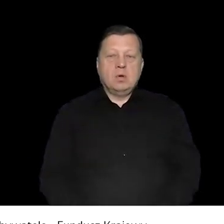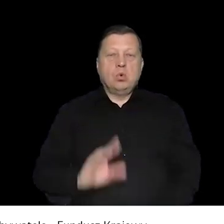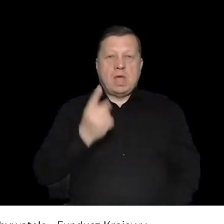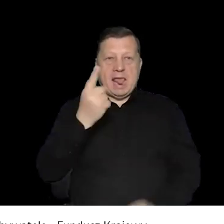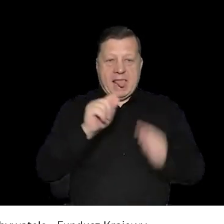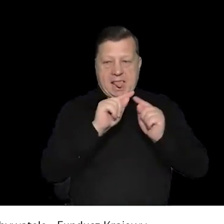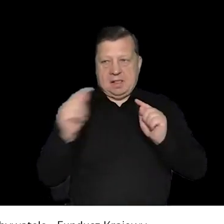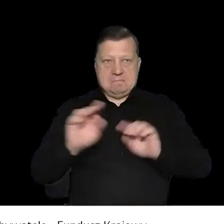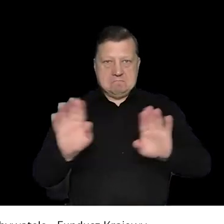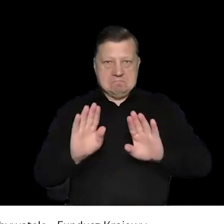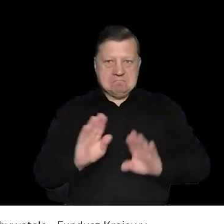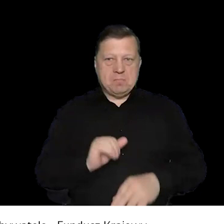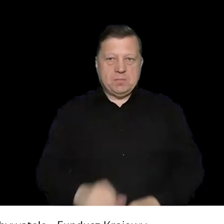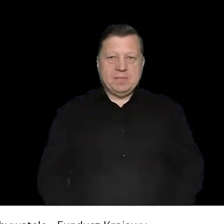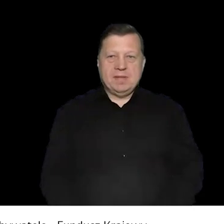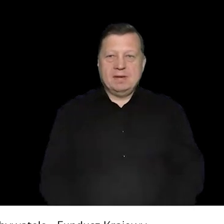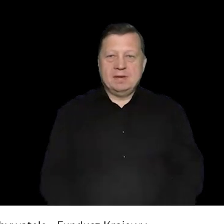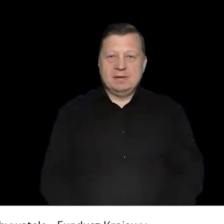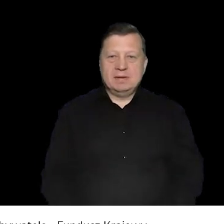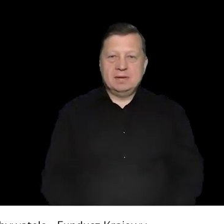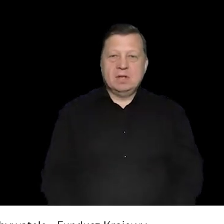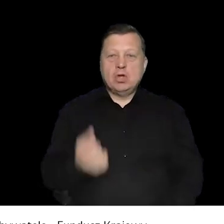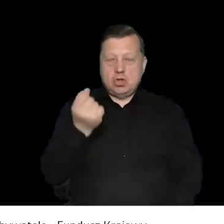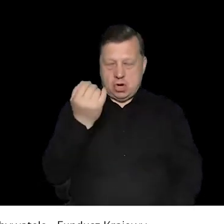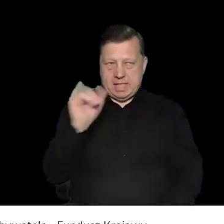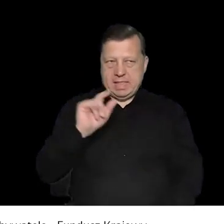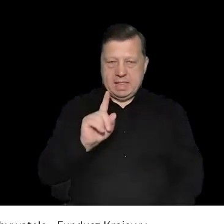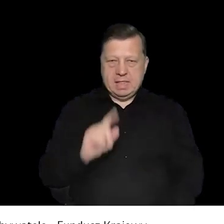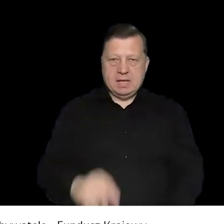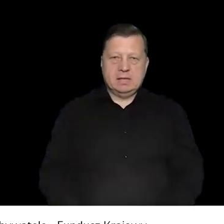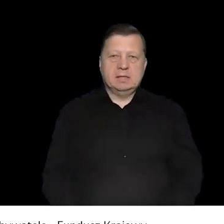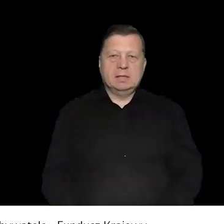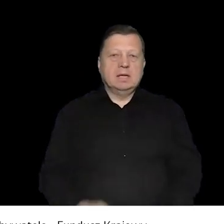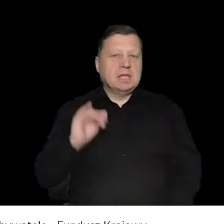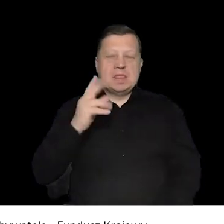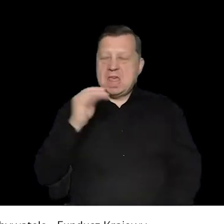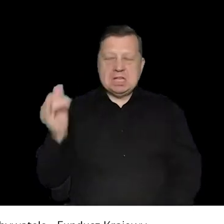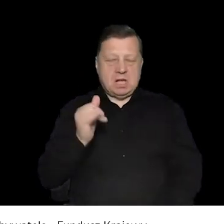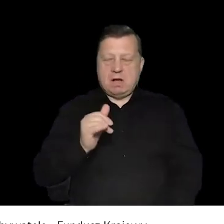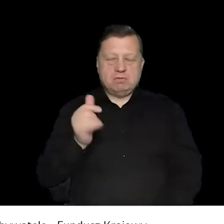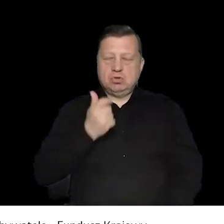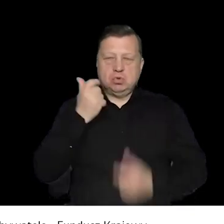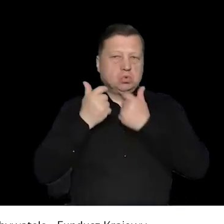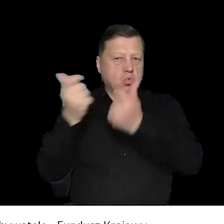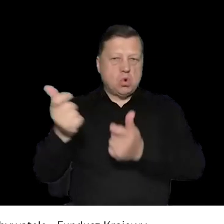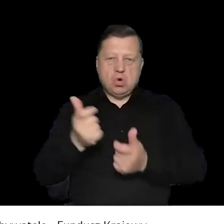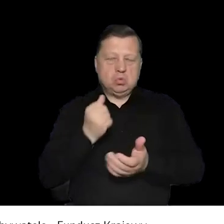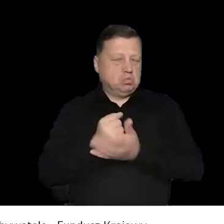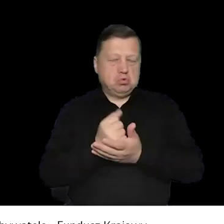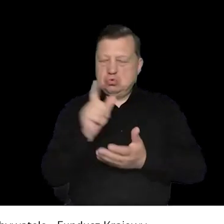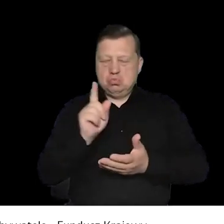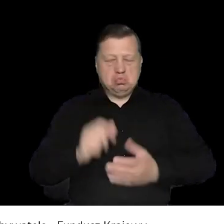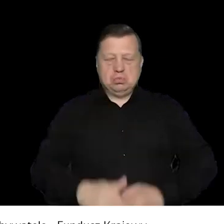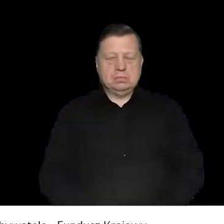zapis. Jest malutki zapis. Jeden dosłownie. Taki jednozdaniowy. I że troszeczkę